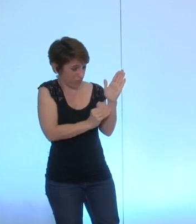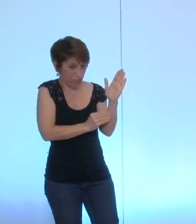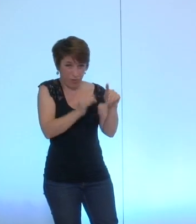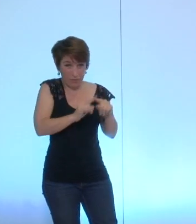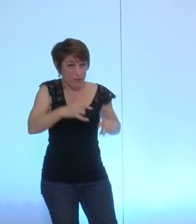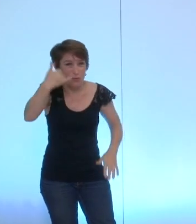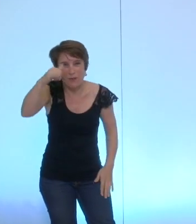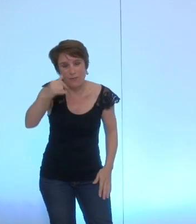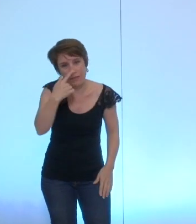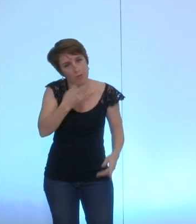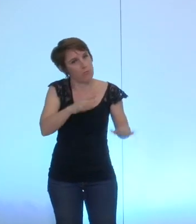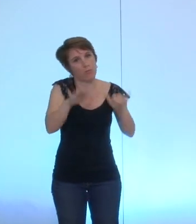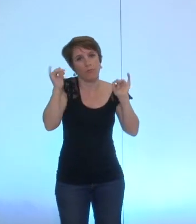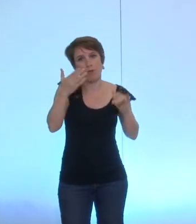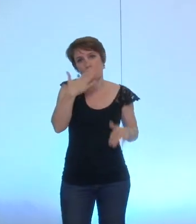aboutis